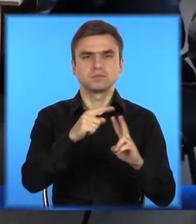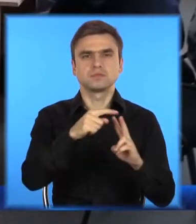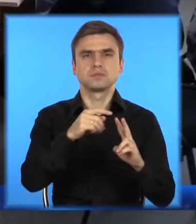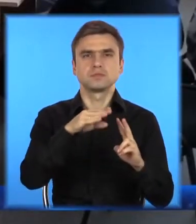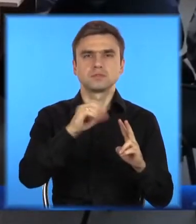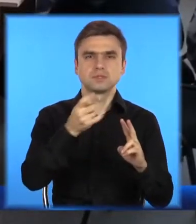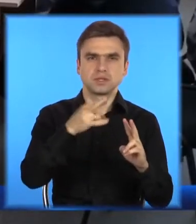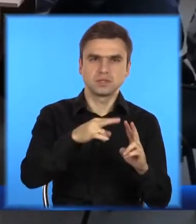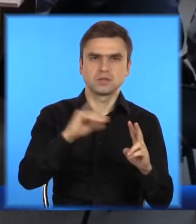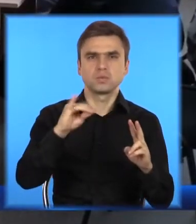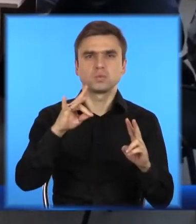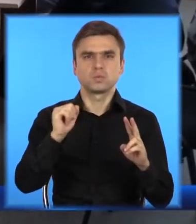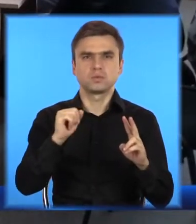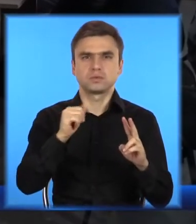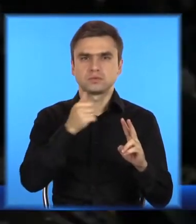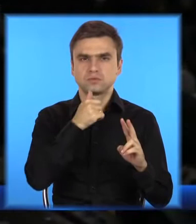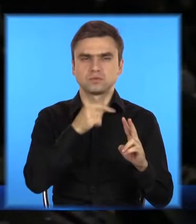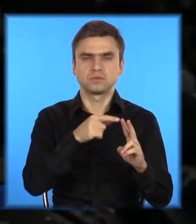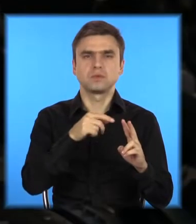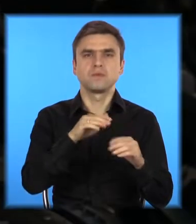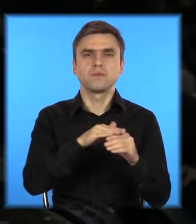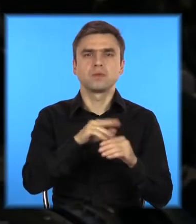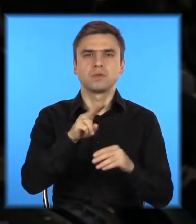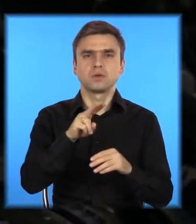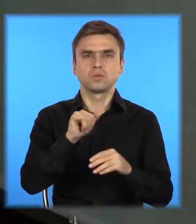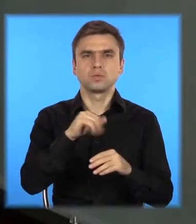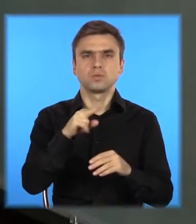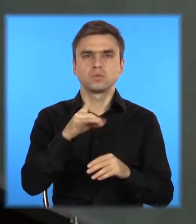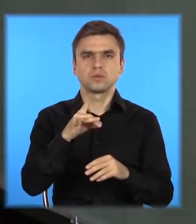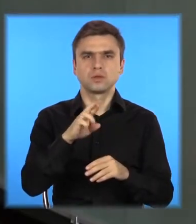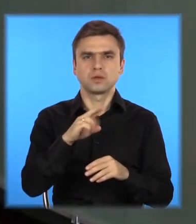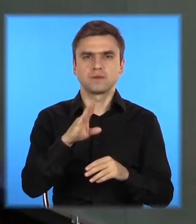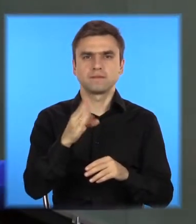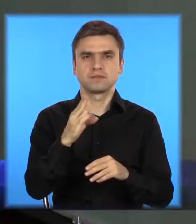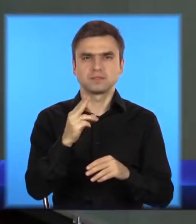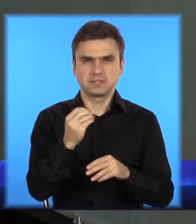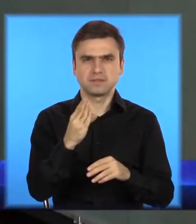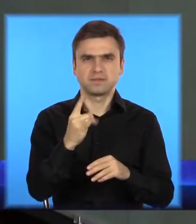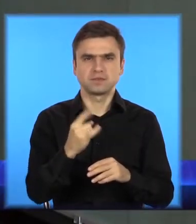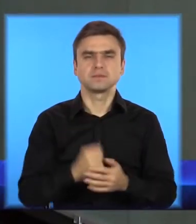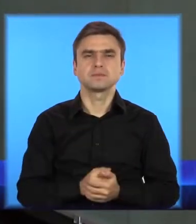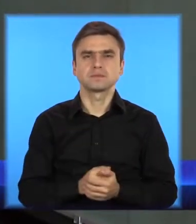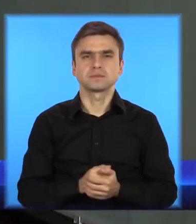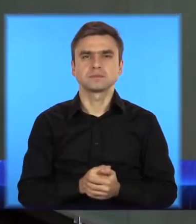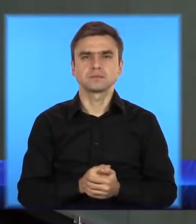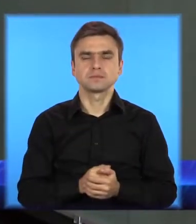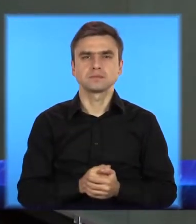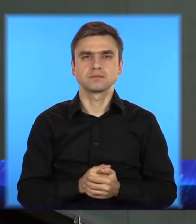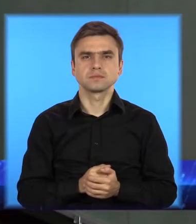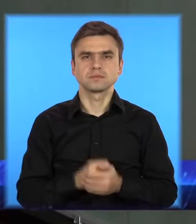момент досудового розслідування вони були під домашнім арештом. Сьогодні проводилося підзавчо-судове засідання